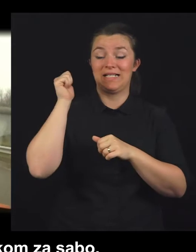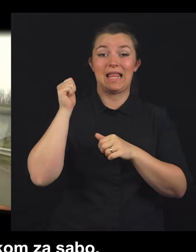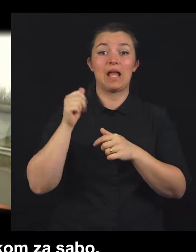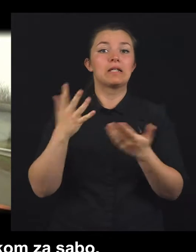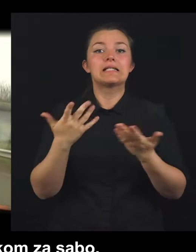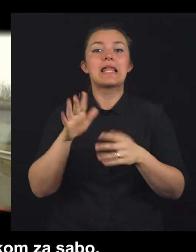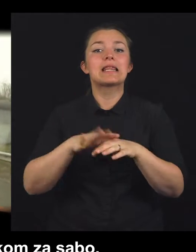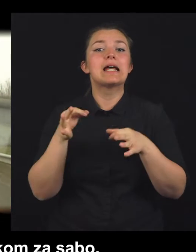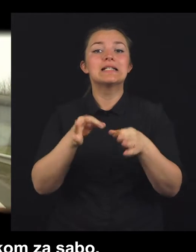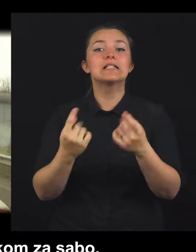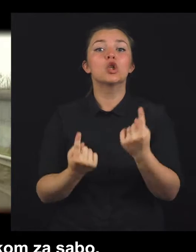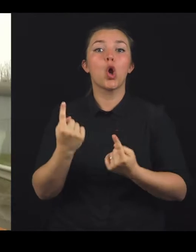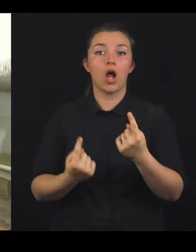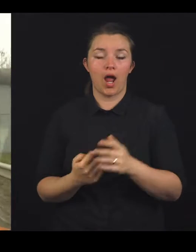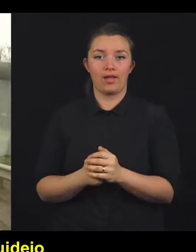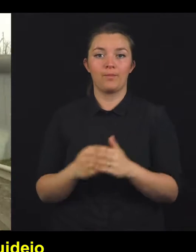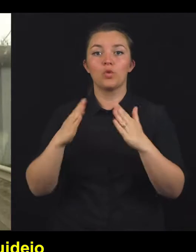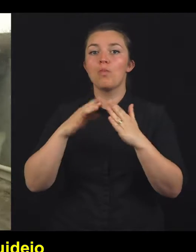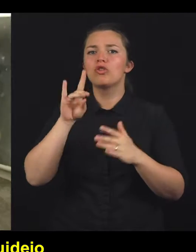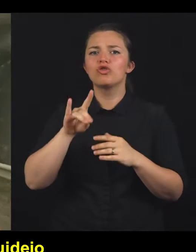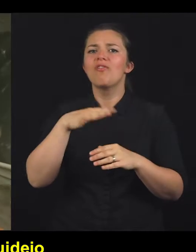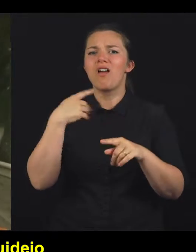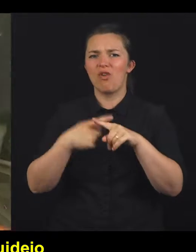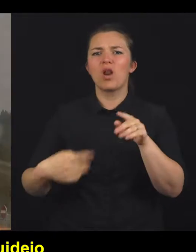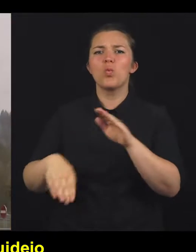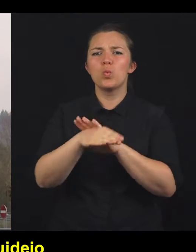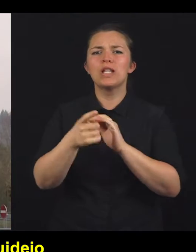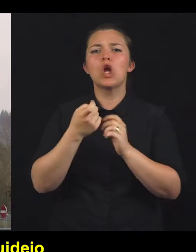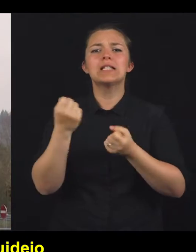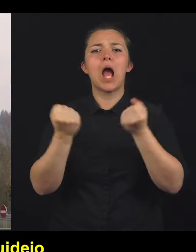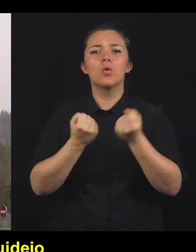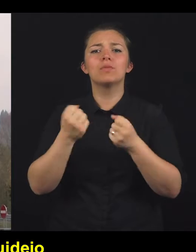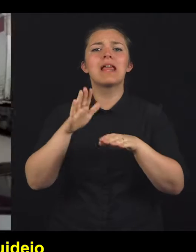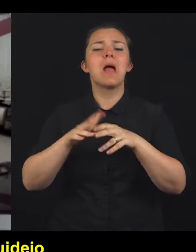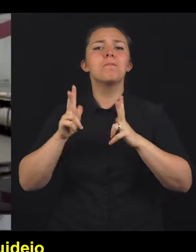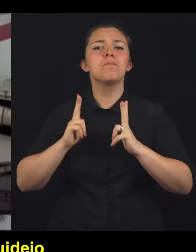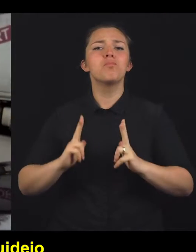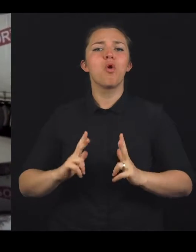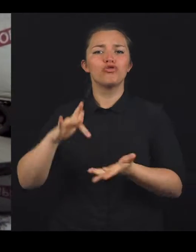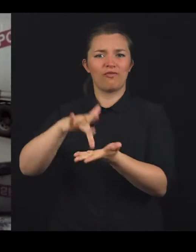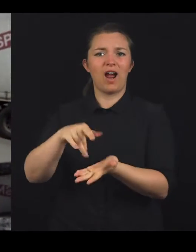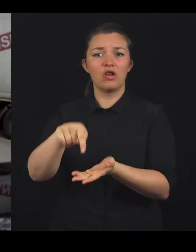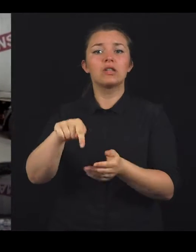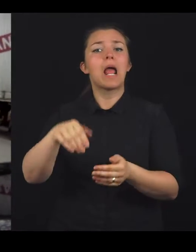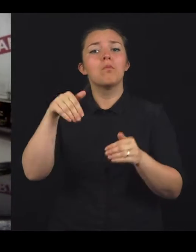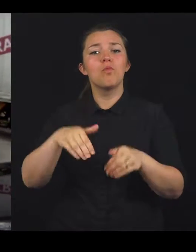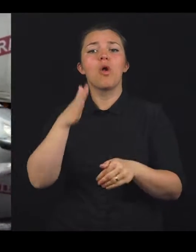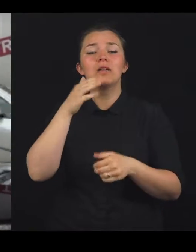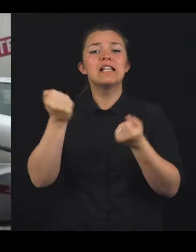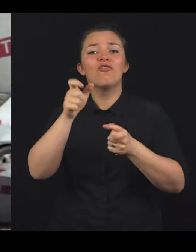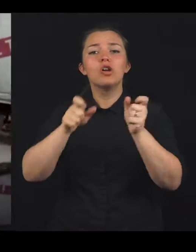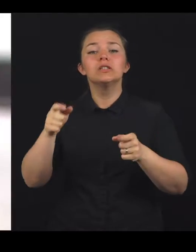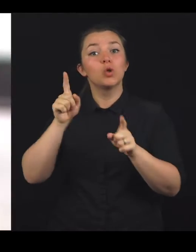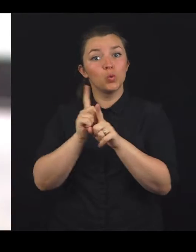nami, da se nekaj na cesti dogaja. Domače živali pogosto uidejo iz vozil na počivališčih, kjer morajo biti